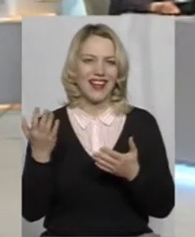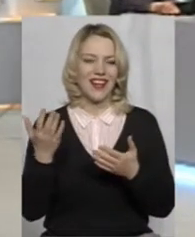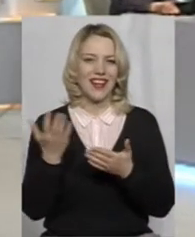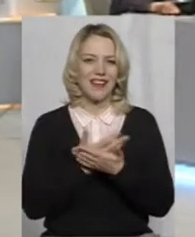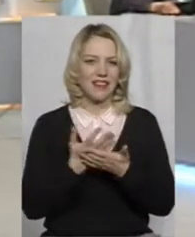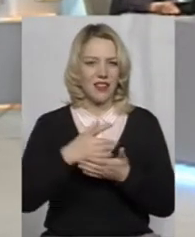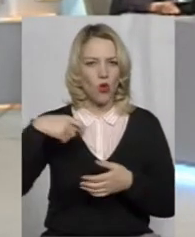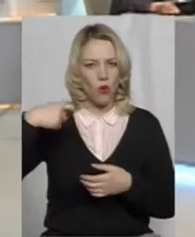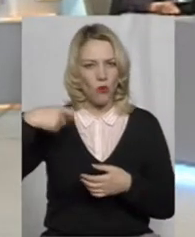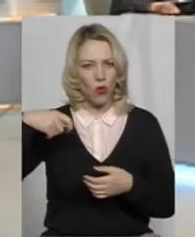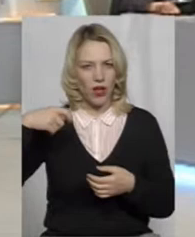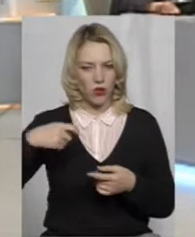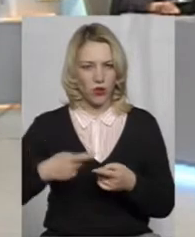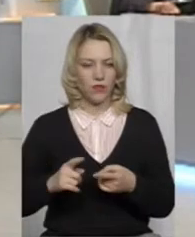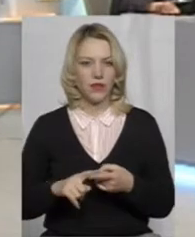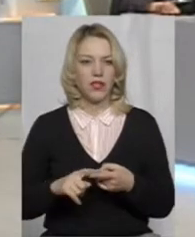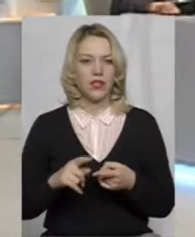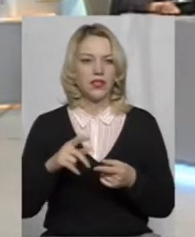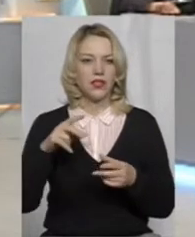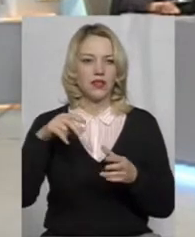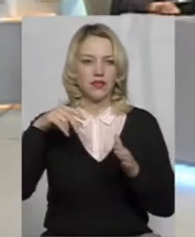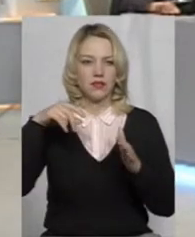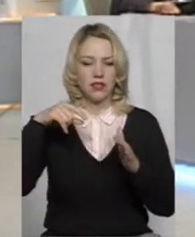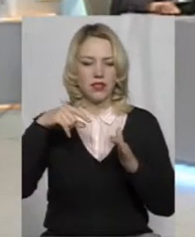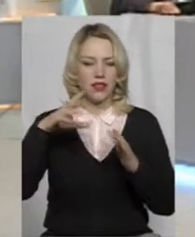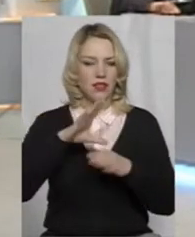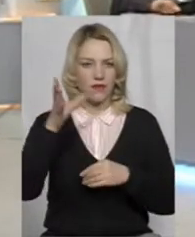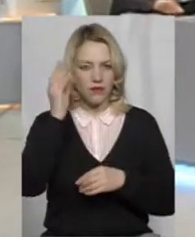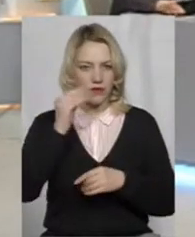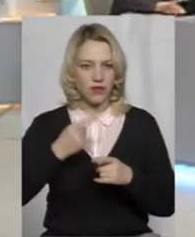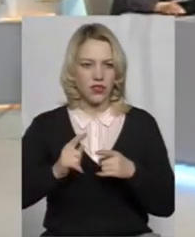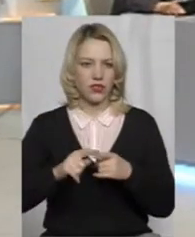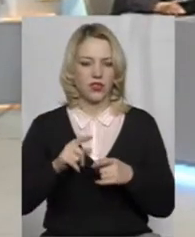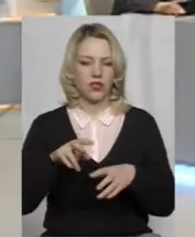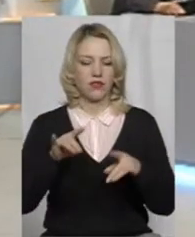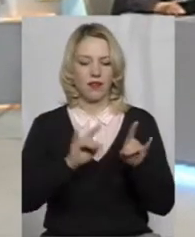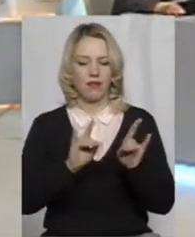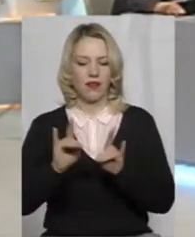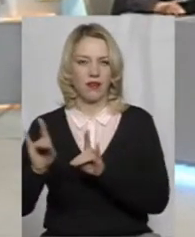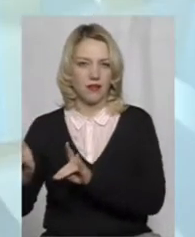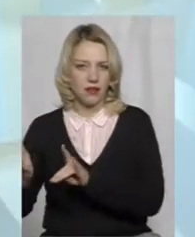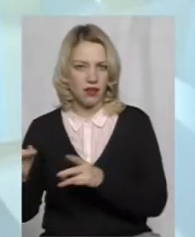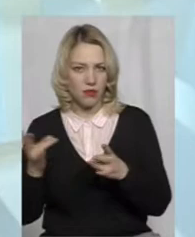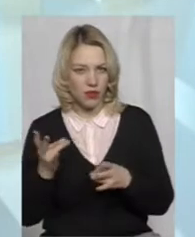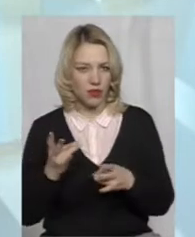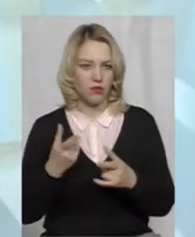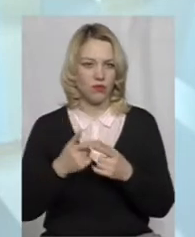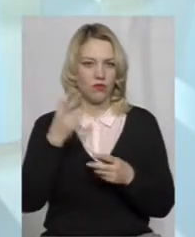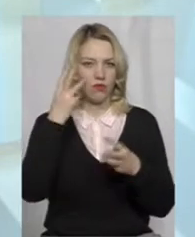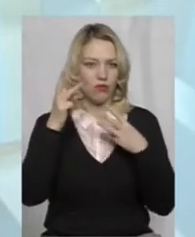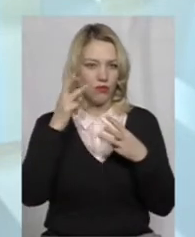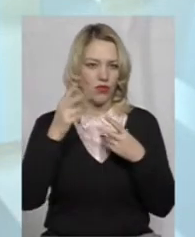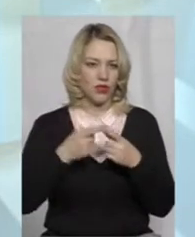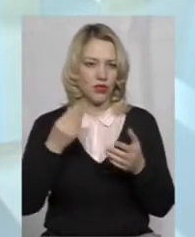Це суток кінопроектор. Я не беру в рахунок ще і крісла, дуже потрібні вже модні,